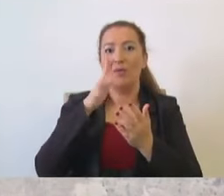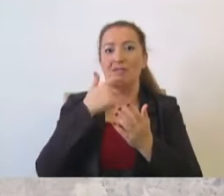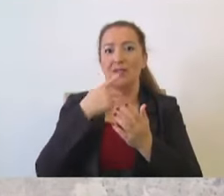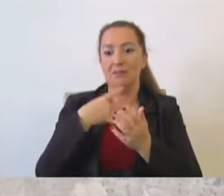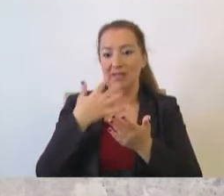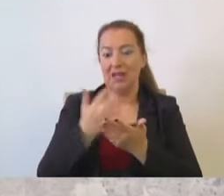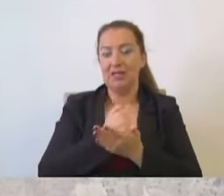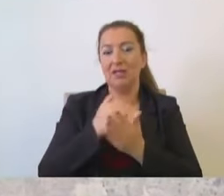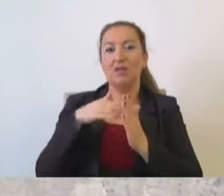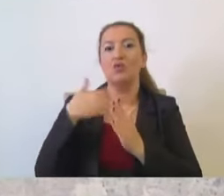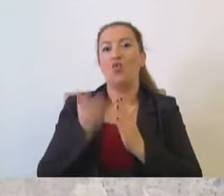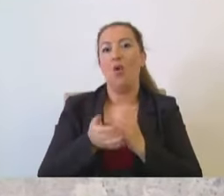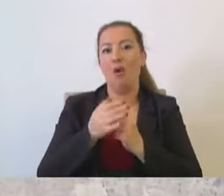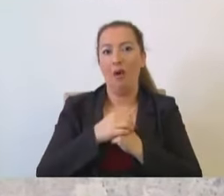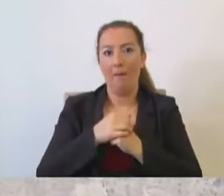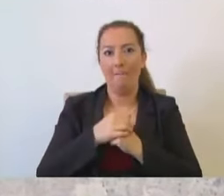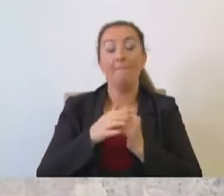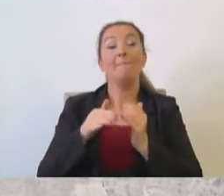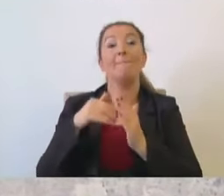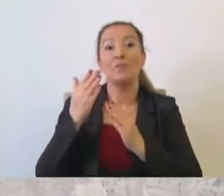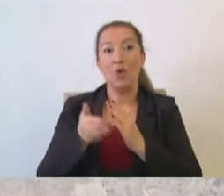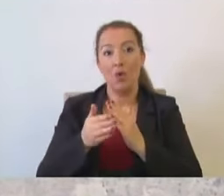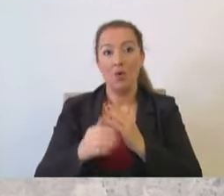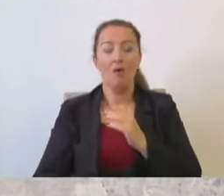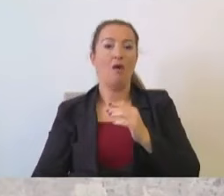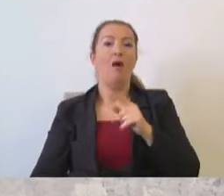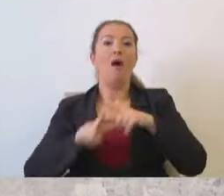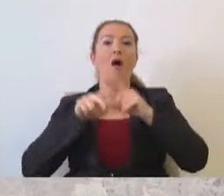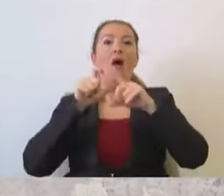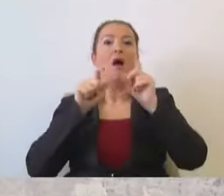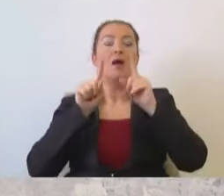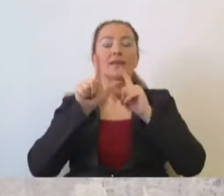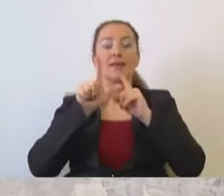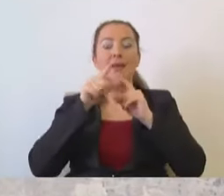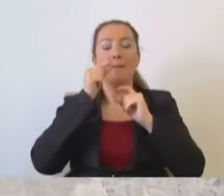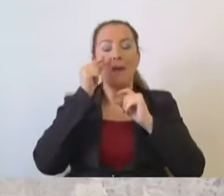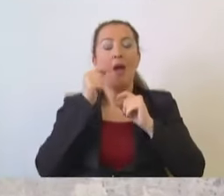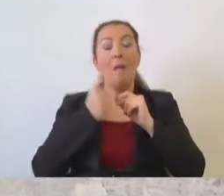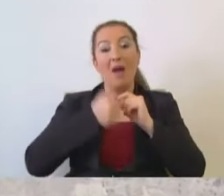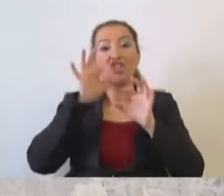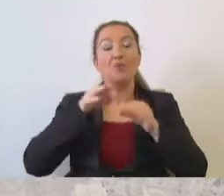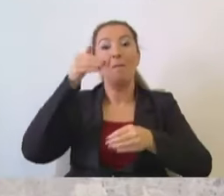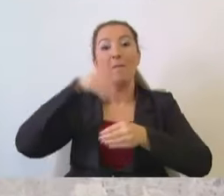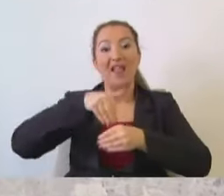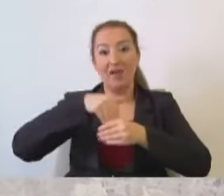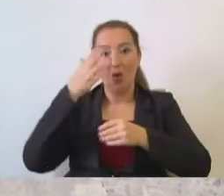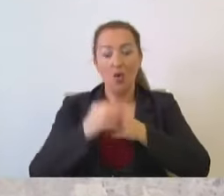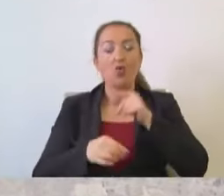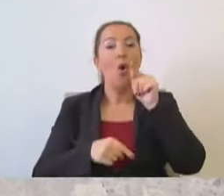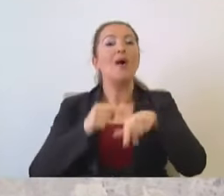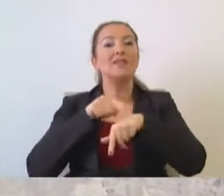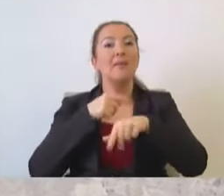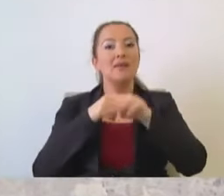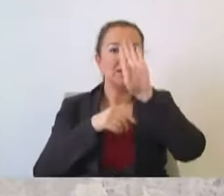Biz kazandıktan sonra burayı. Sonra Adil Bey bakandı, şu an milletvekili oldu. O zaman